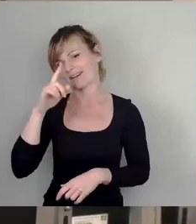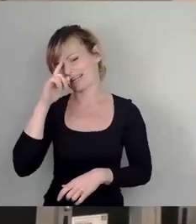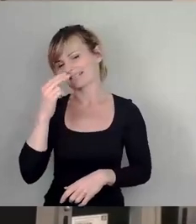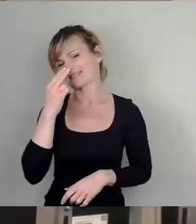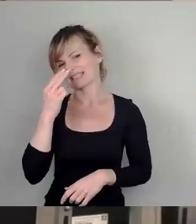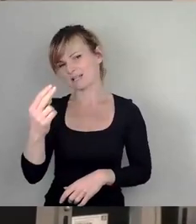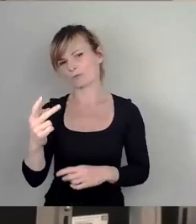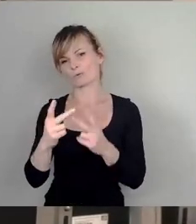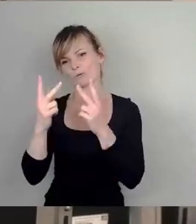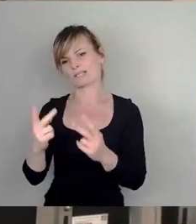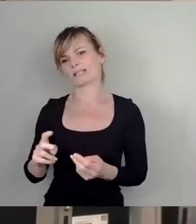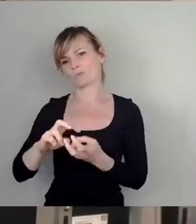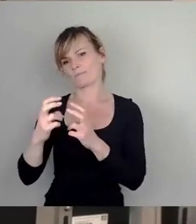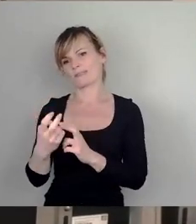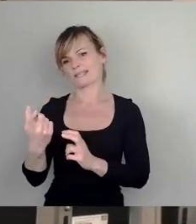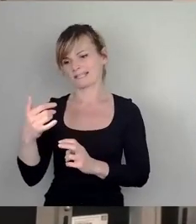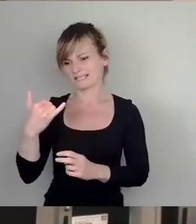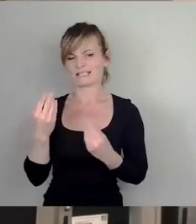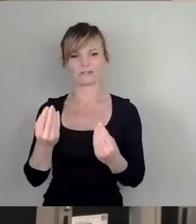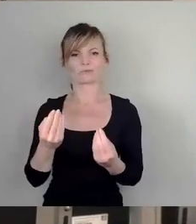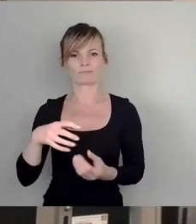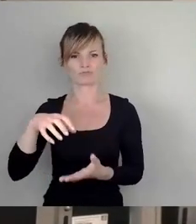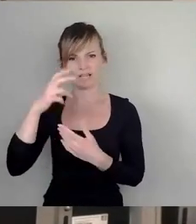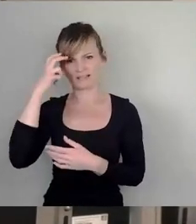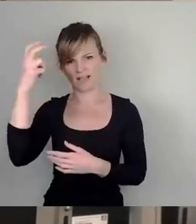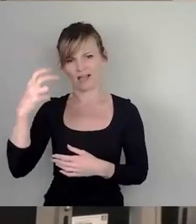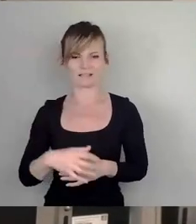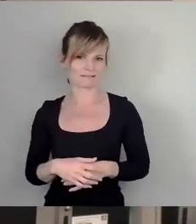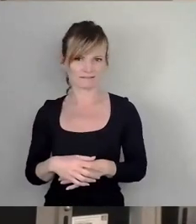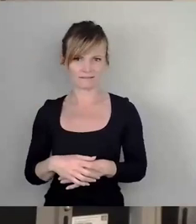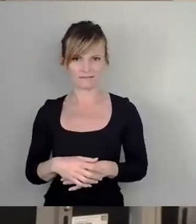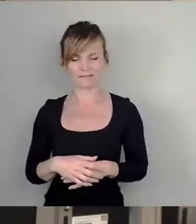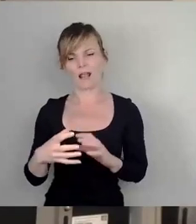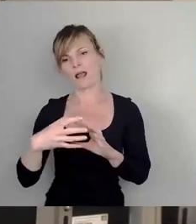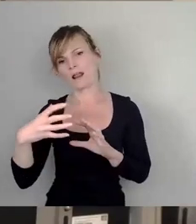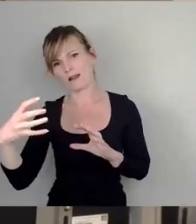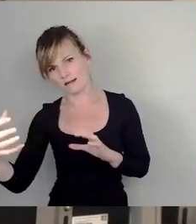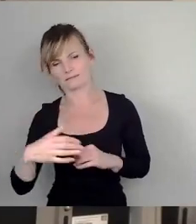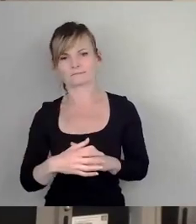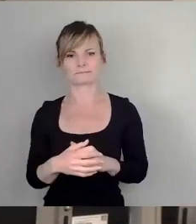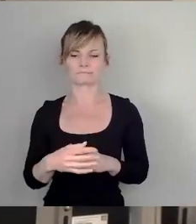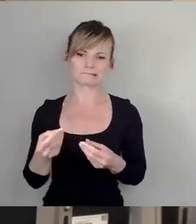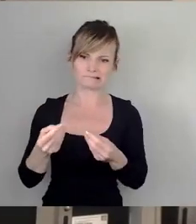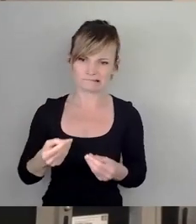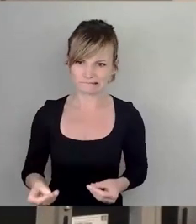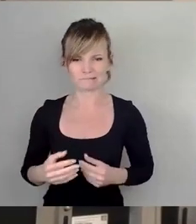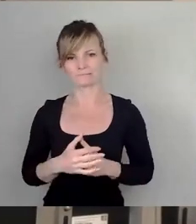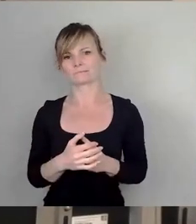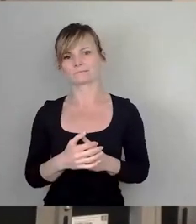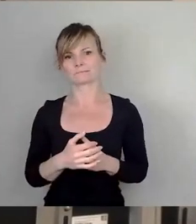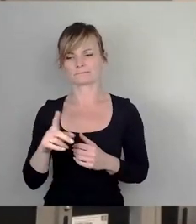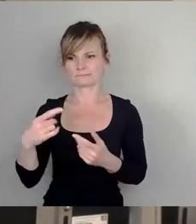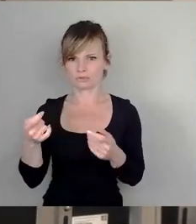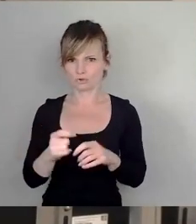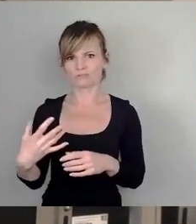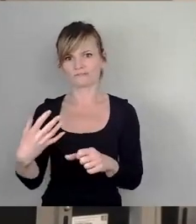Konzepten in diesem Stadtrat immer so ist. Die sind dann ganz, ganz groß und das dauert ganz lange. Die sind dann im Zweifelsfall bei der Beschlussfassung im